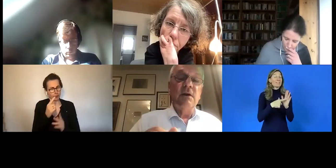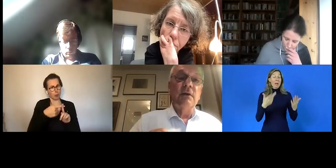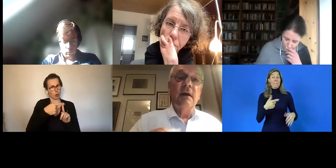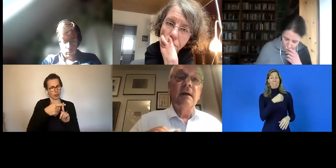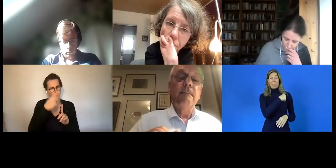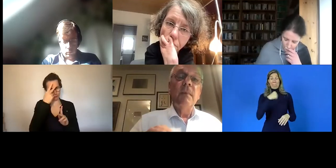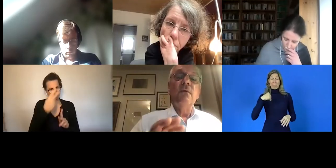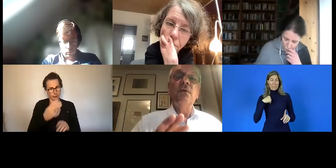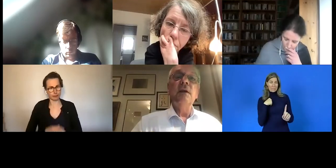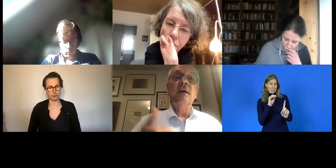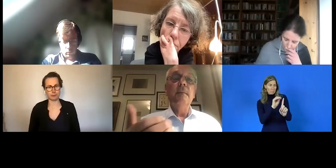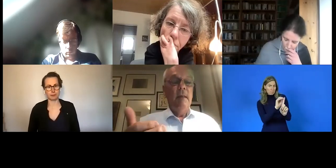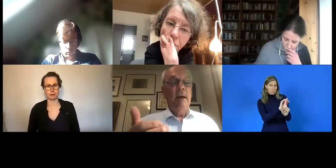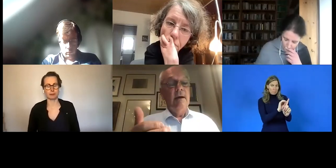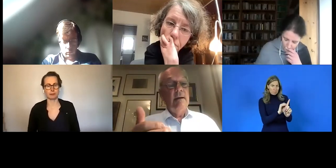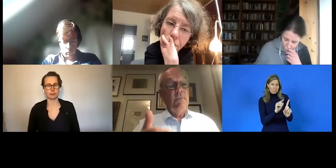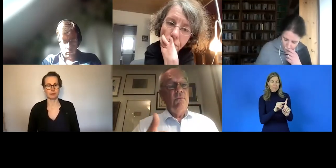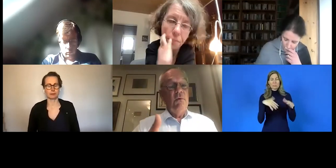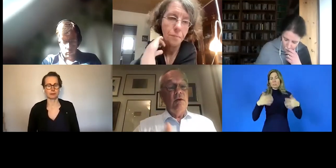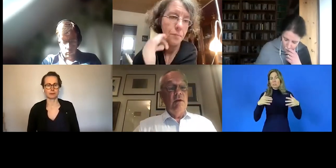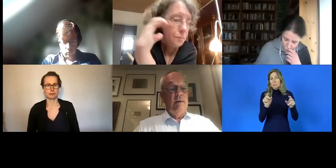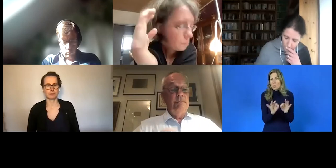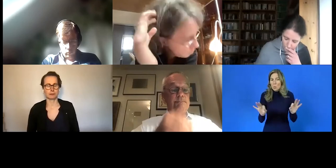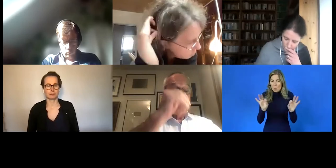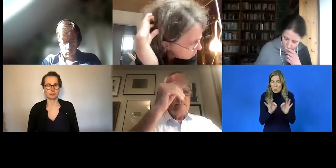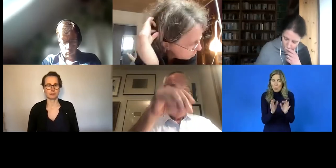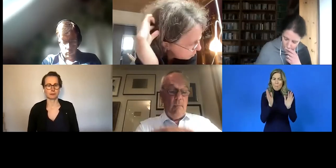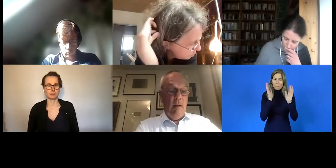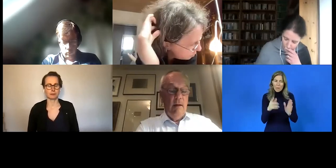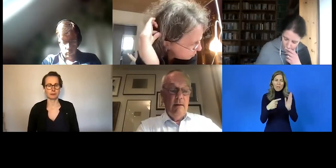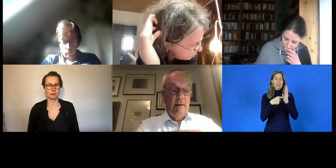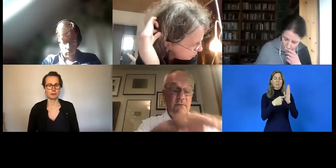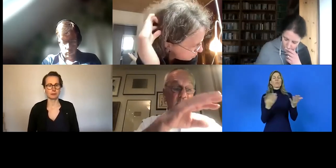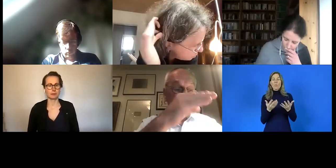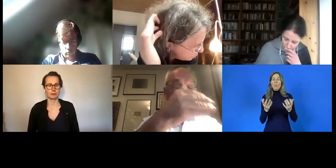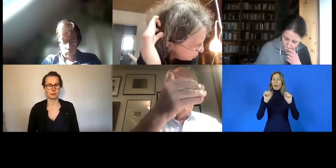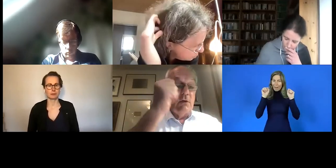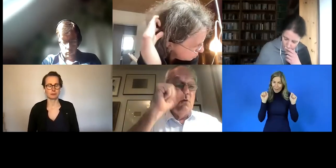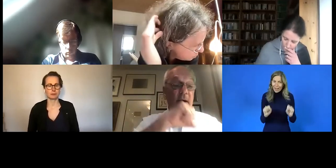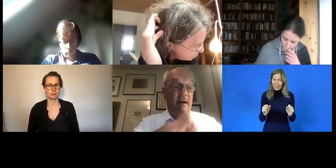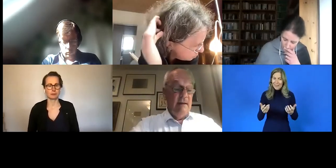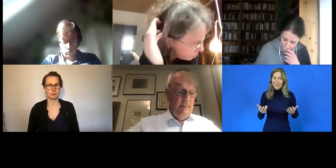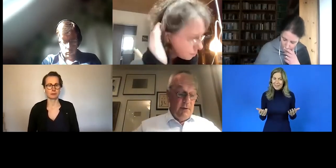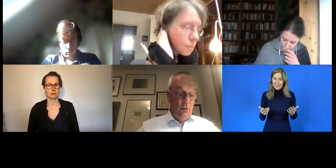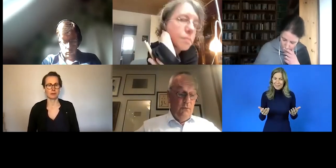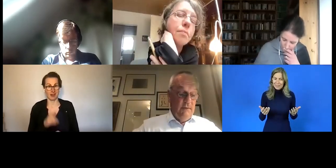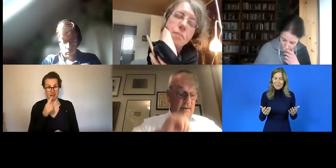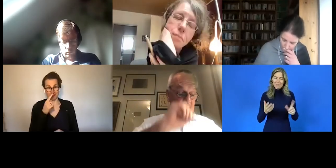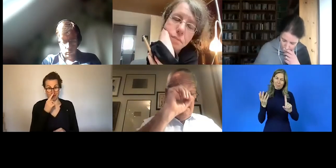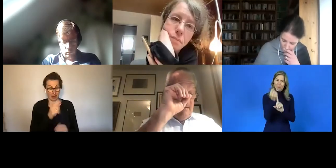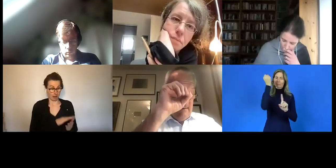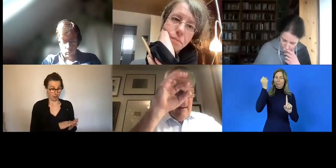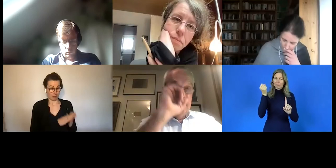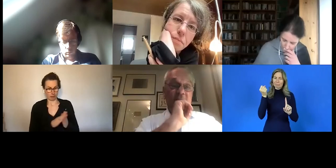Insbesondere für den Übergang in den Beruf